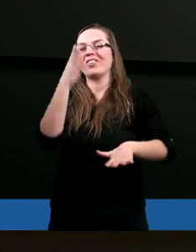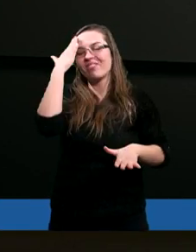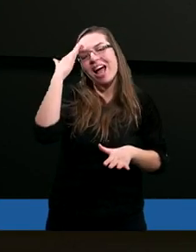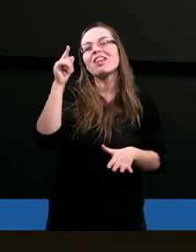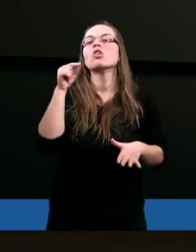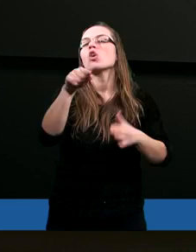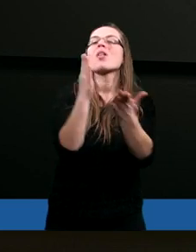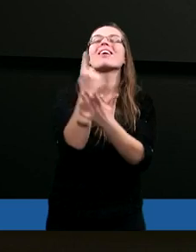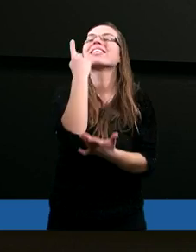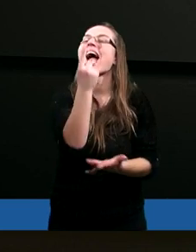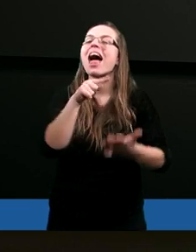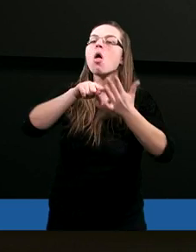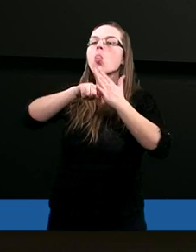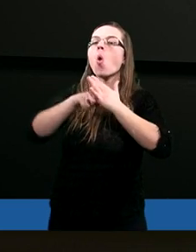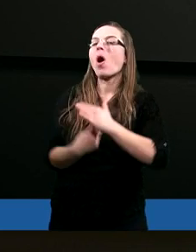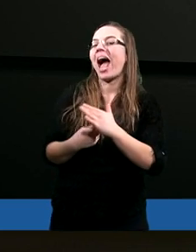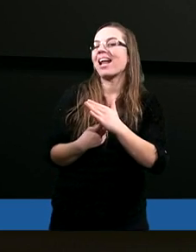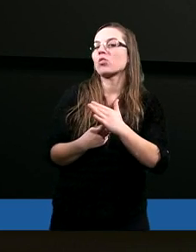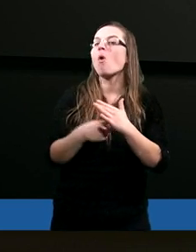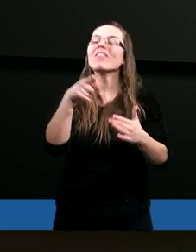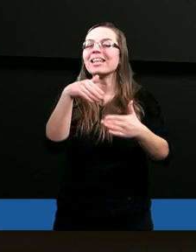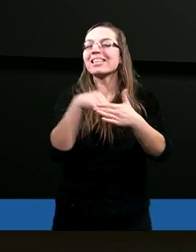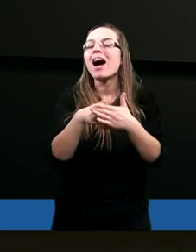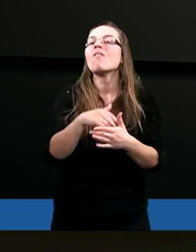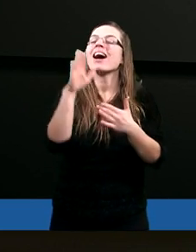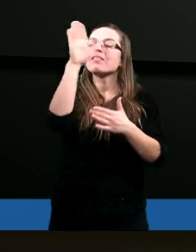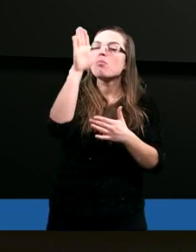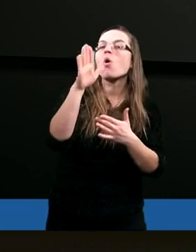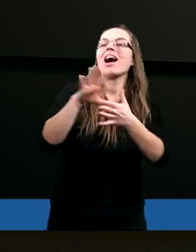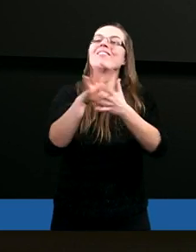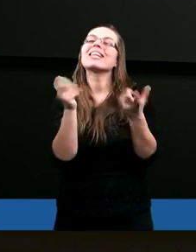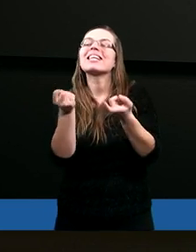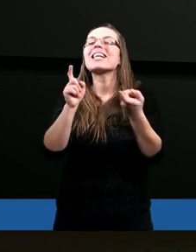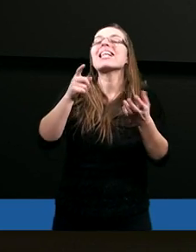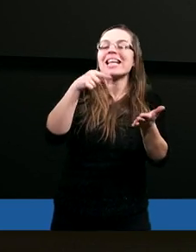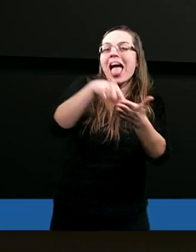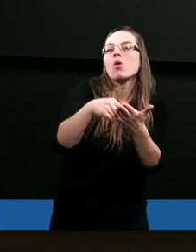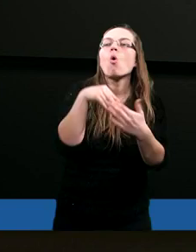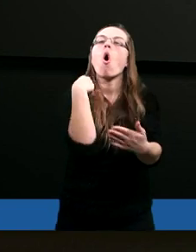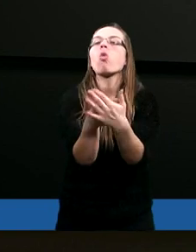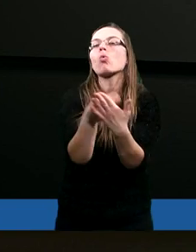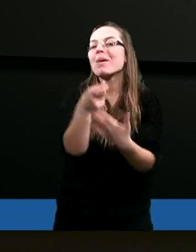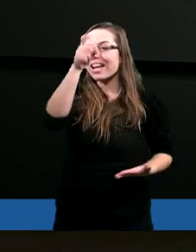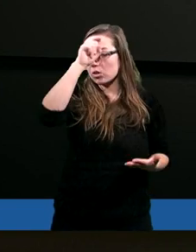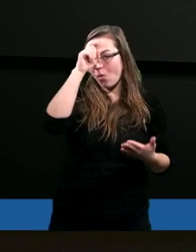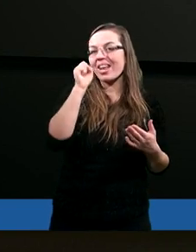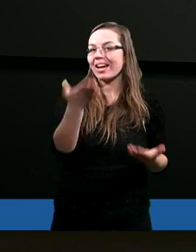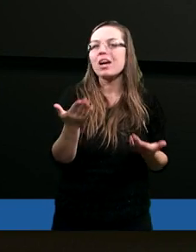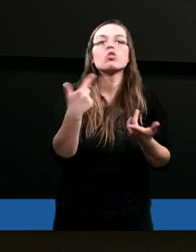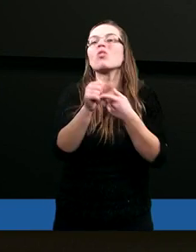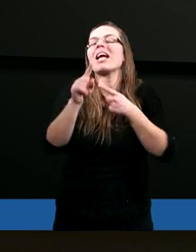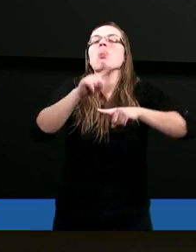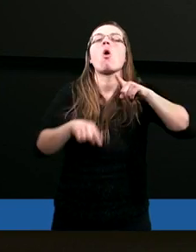że to jest jednorazowe zachowanie Boga w celu odkupienia człowieka. To nie jest